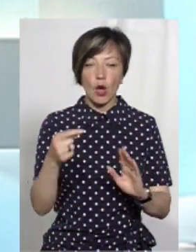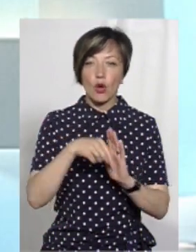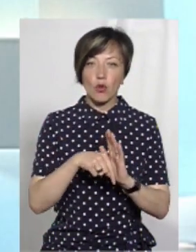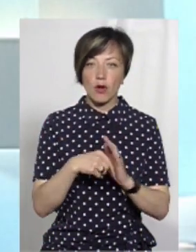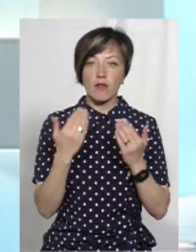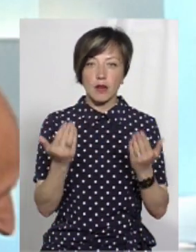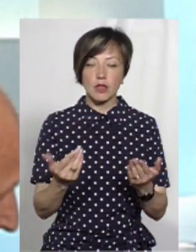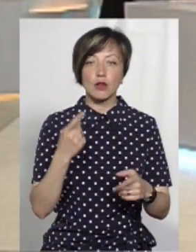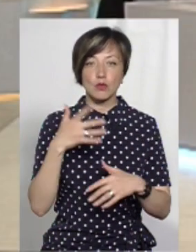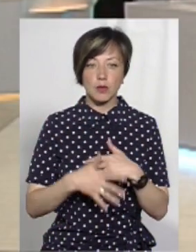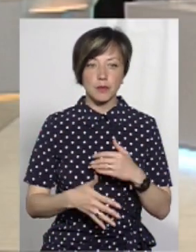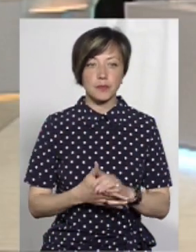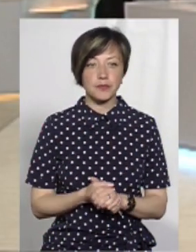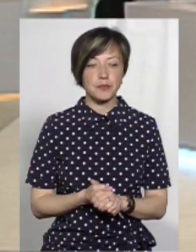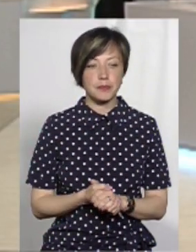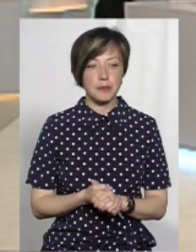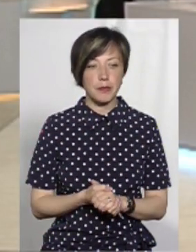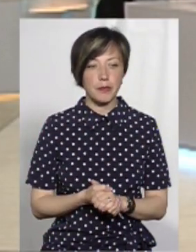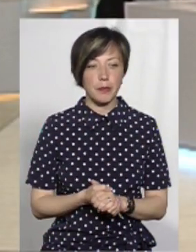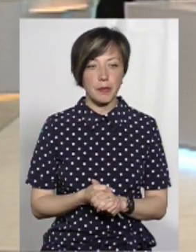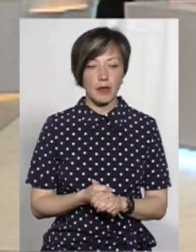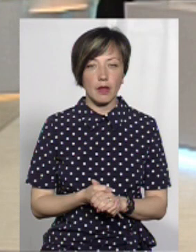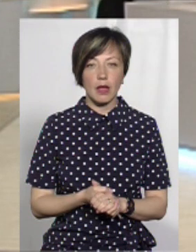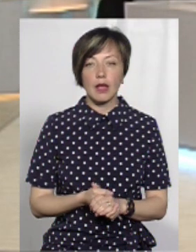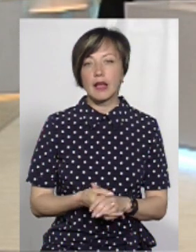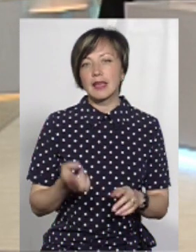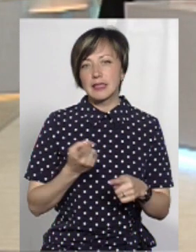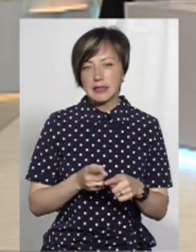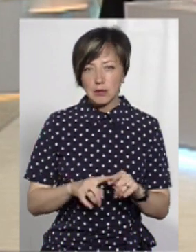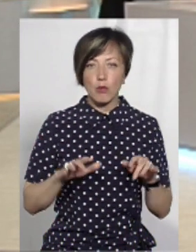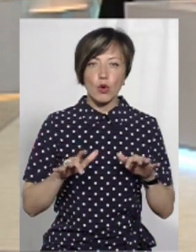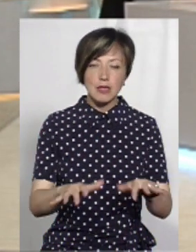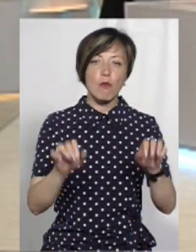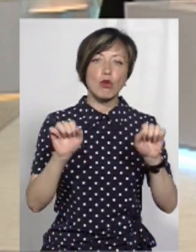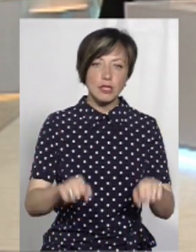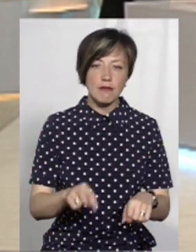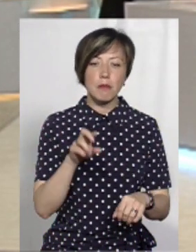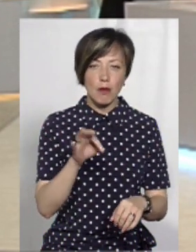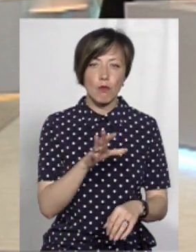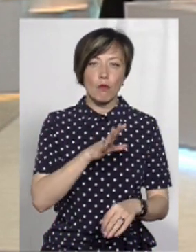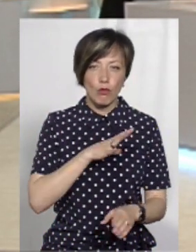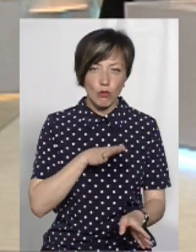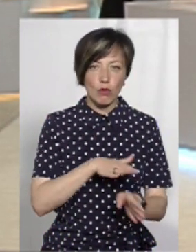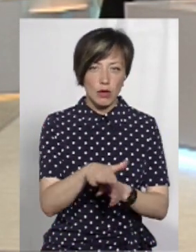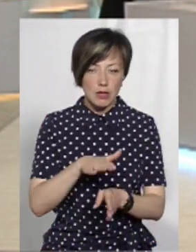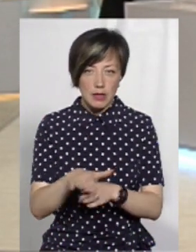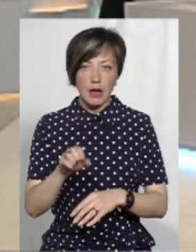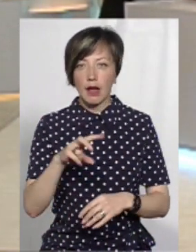Я розумію, Ну, ви знаєте, ці би процеси, можливо, відбувались, але